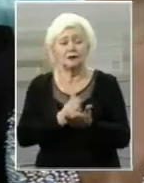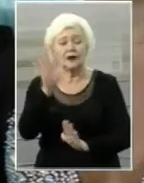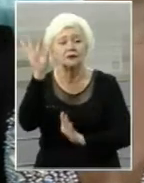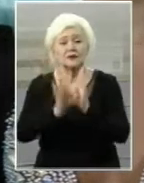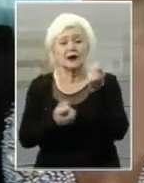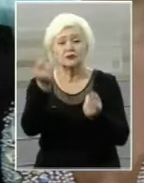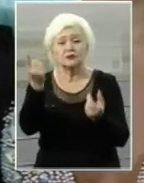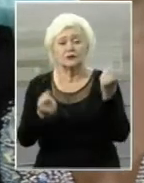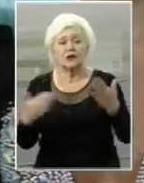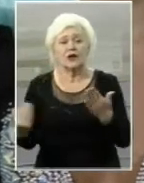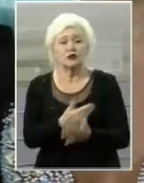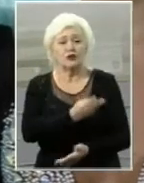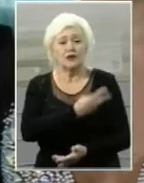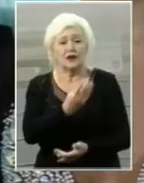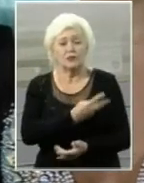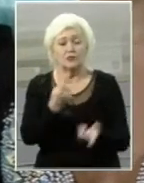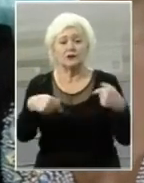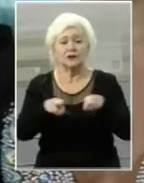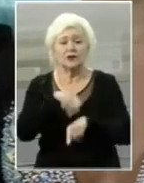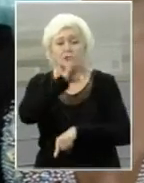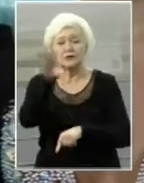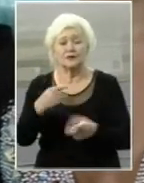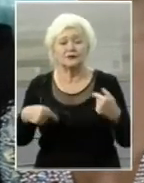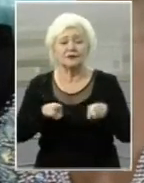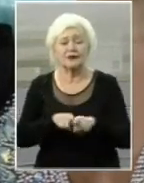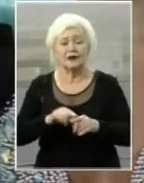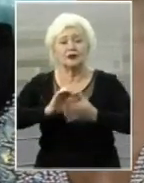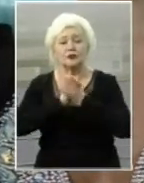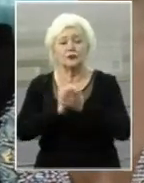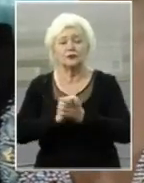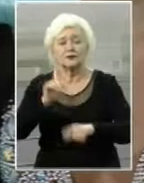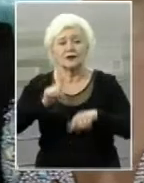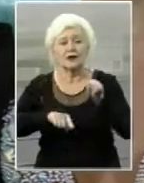одразу з'являються нові емоції. Також ми всі там як друзі та рідні.